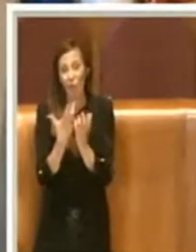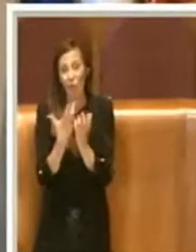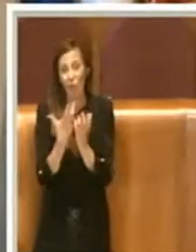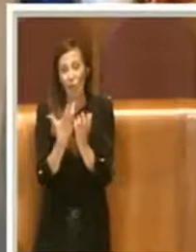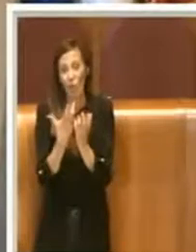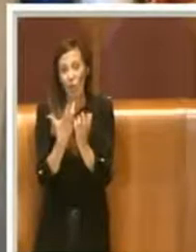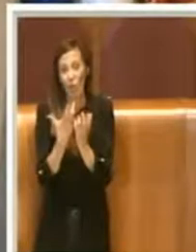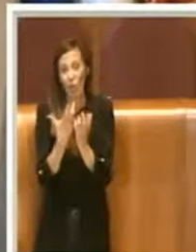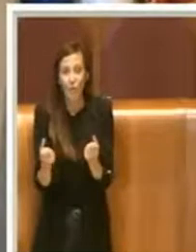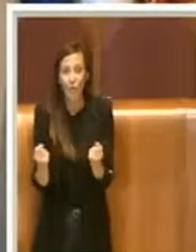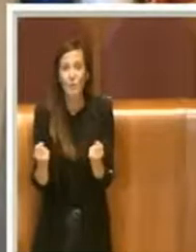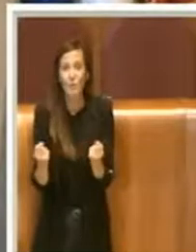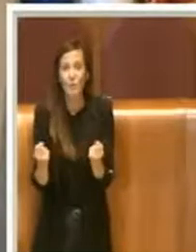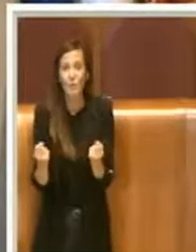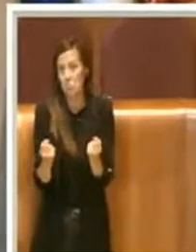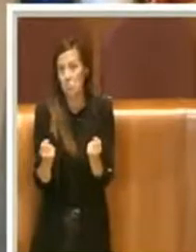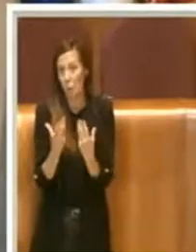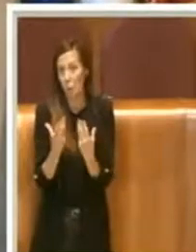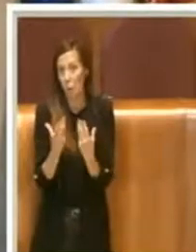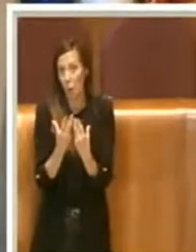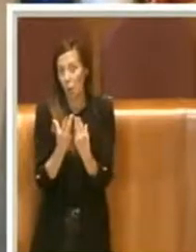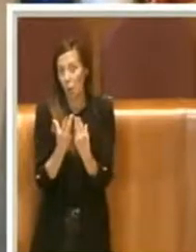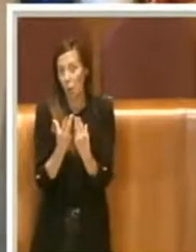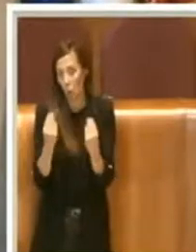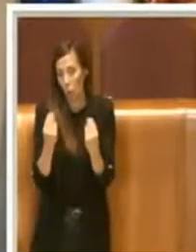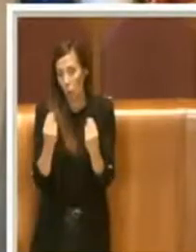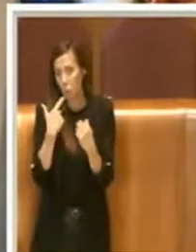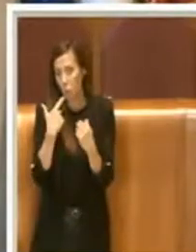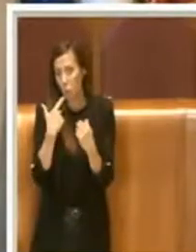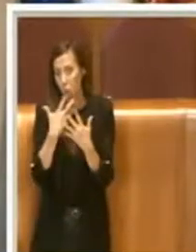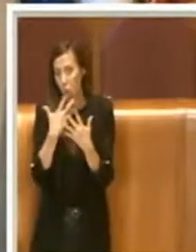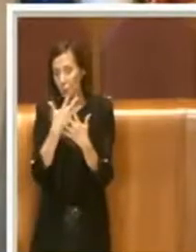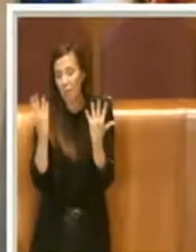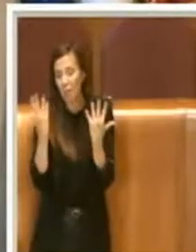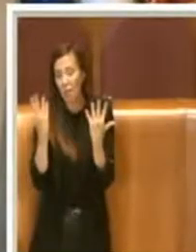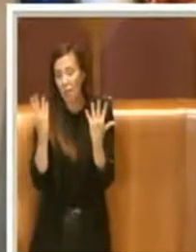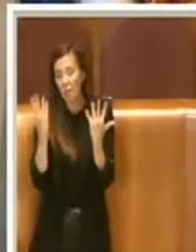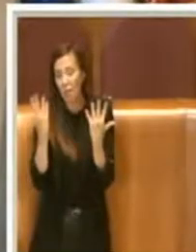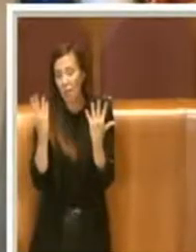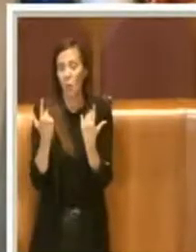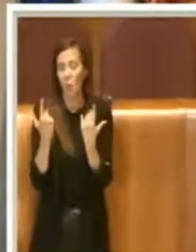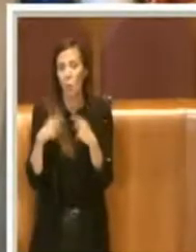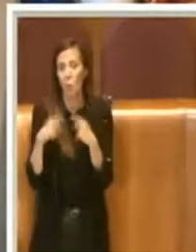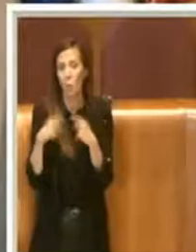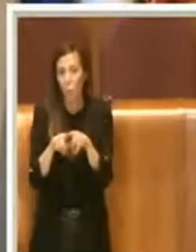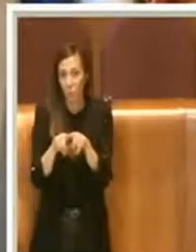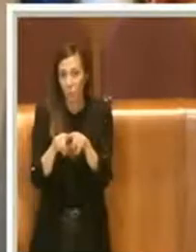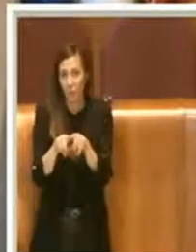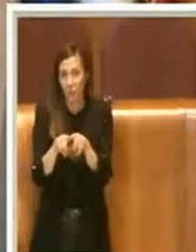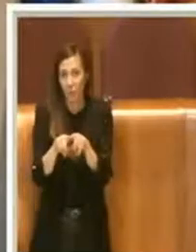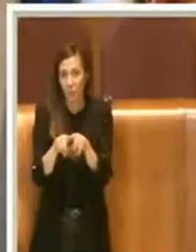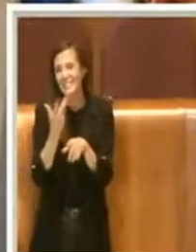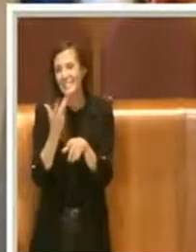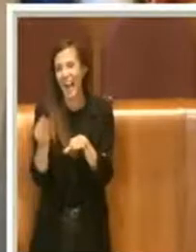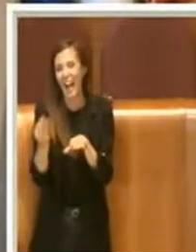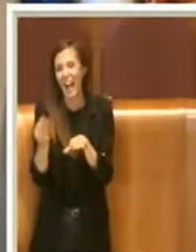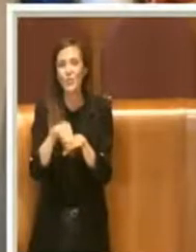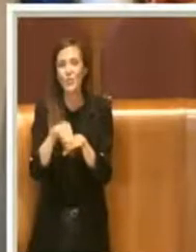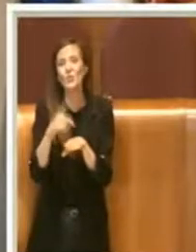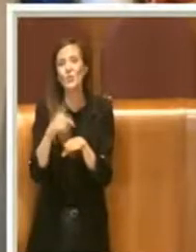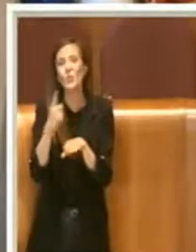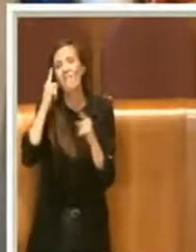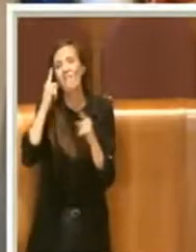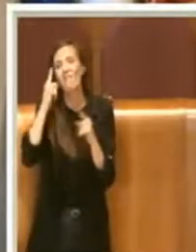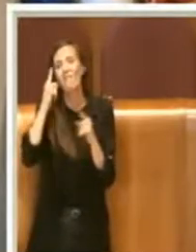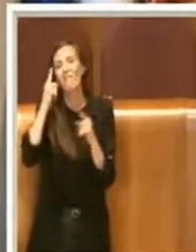è abbastanza lineare, proponiamo nel deliberato di aggiungere una possibilità, una